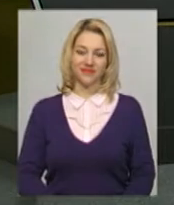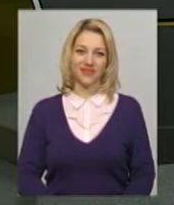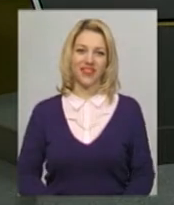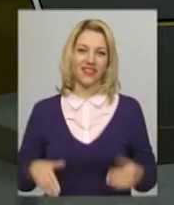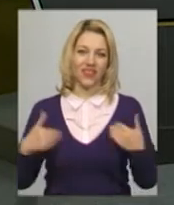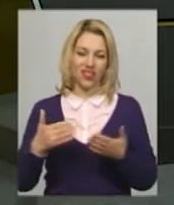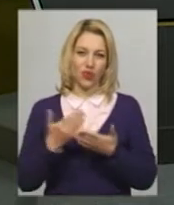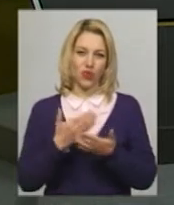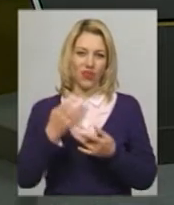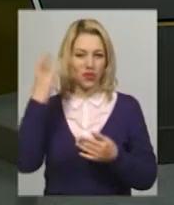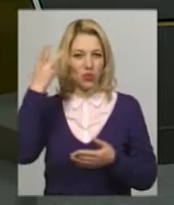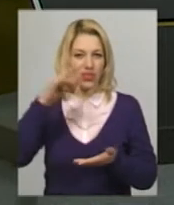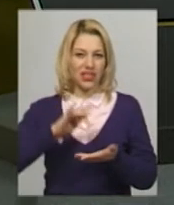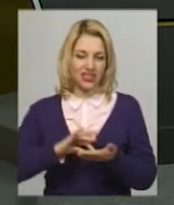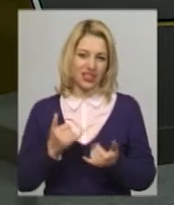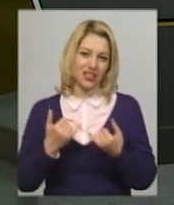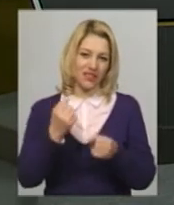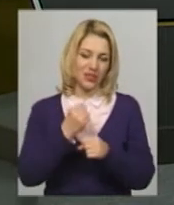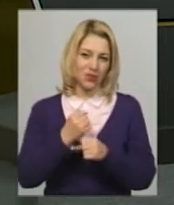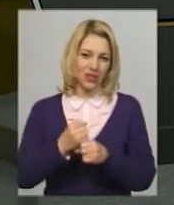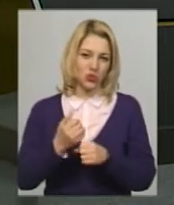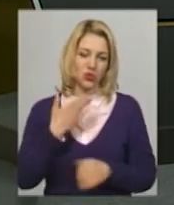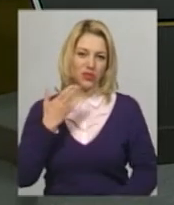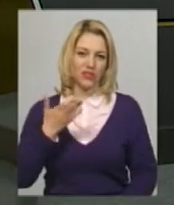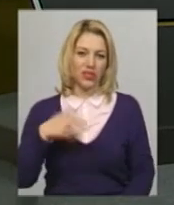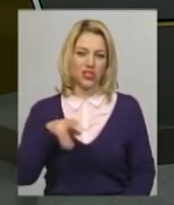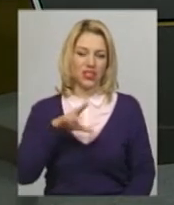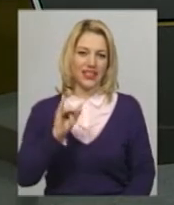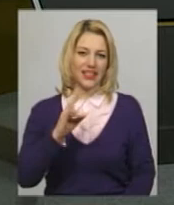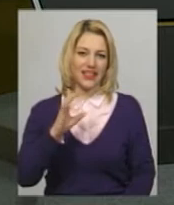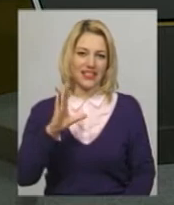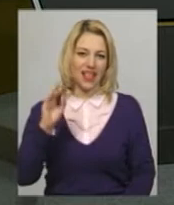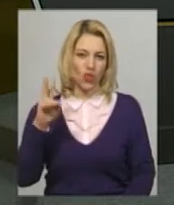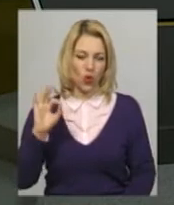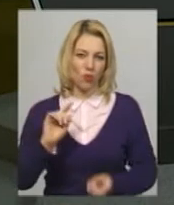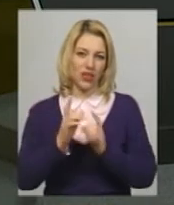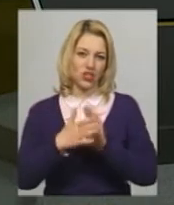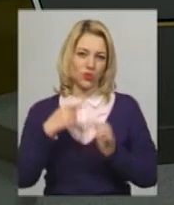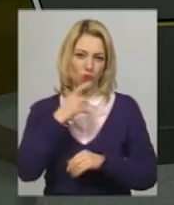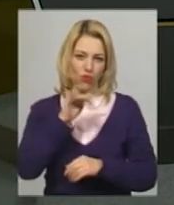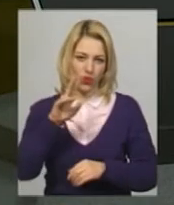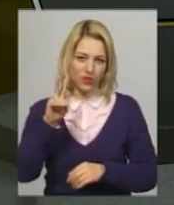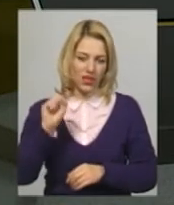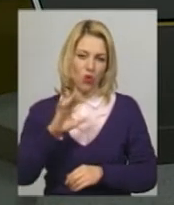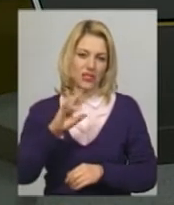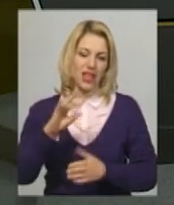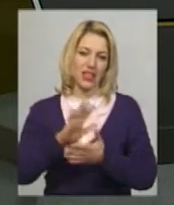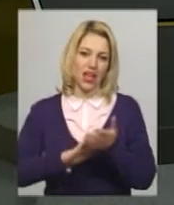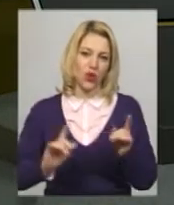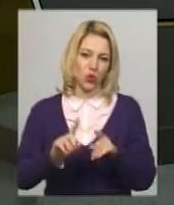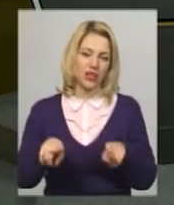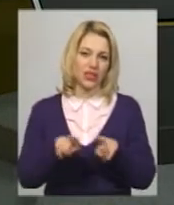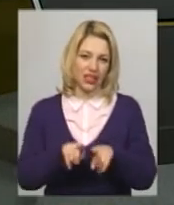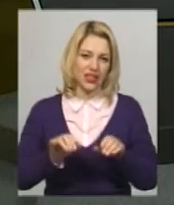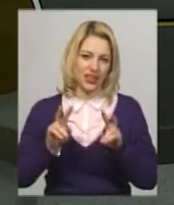Вітаю, новини в ефірі Поділля Центр. У студії для вас працює ведуча Дарина Денисенко, переклад на жестову мову Оксана Фіновська. Далі коротко про